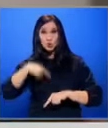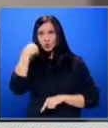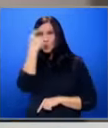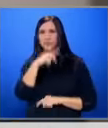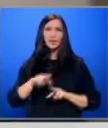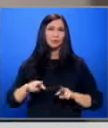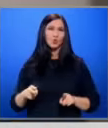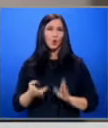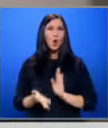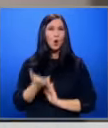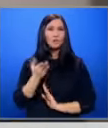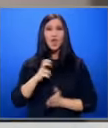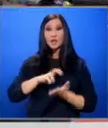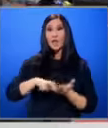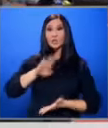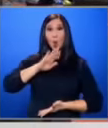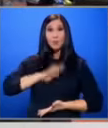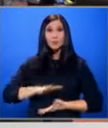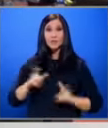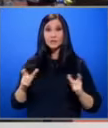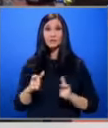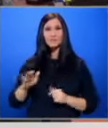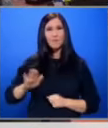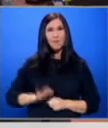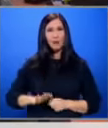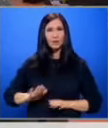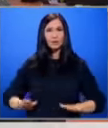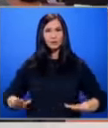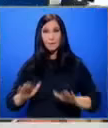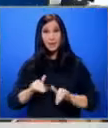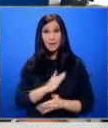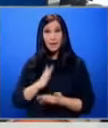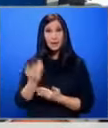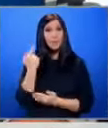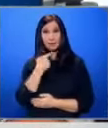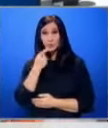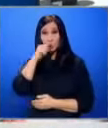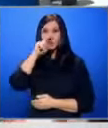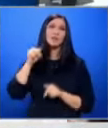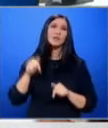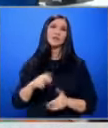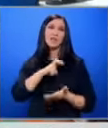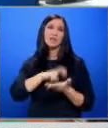и други Овеличените данъчни облегчения за семейства с малки деца, приети в края на миналата година, въждат за тази данъчна кампания